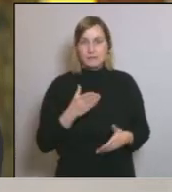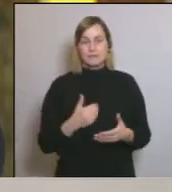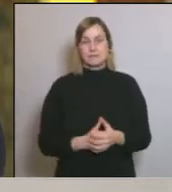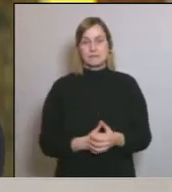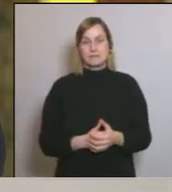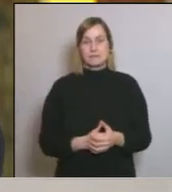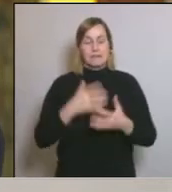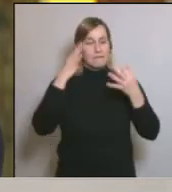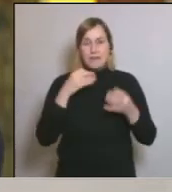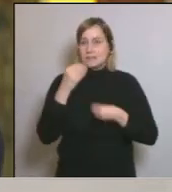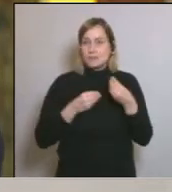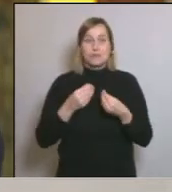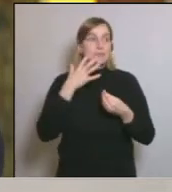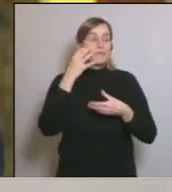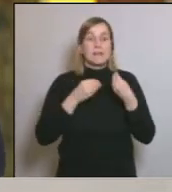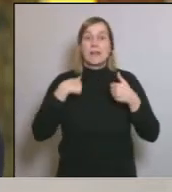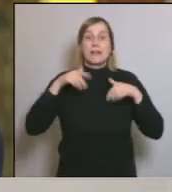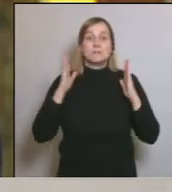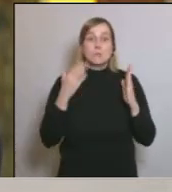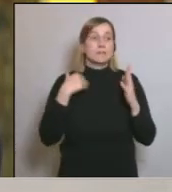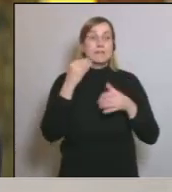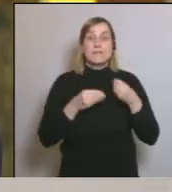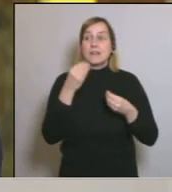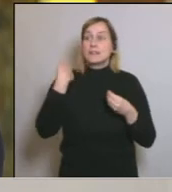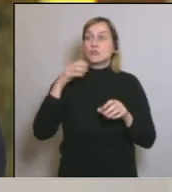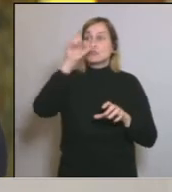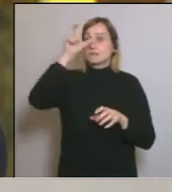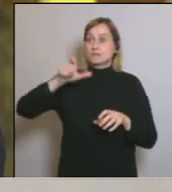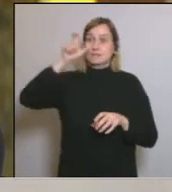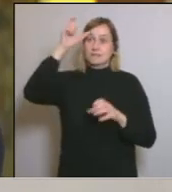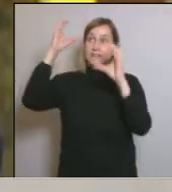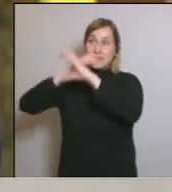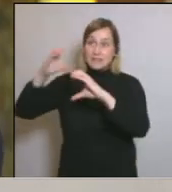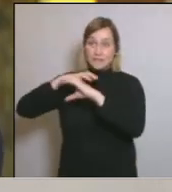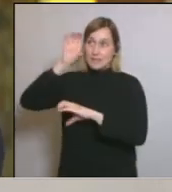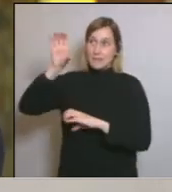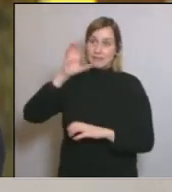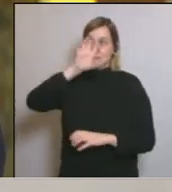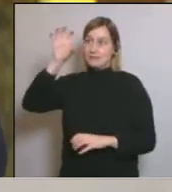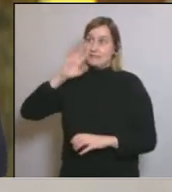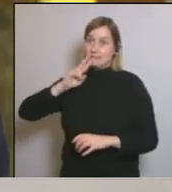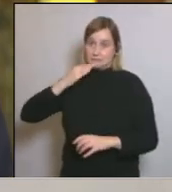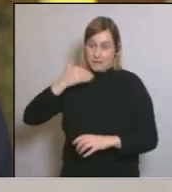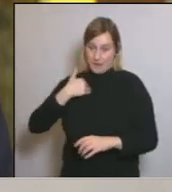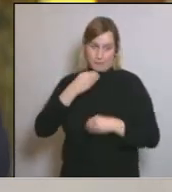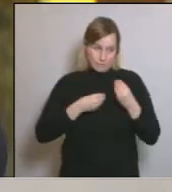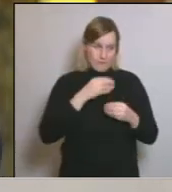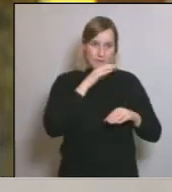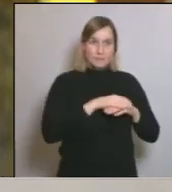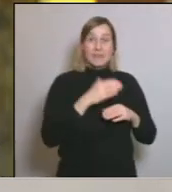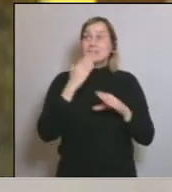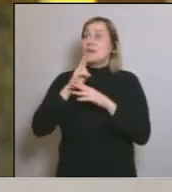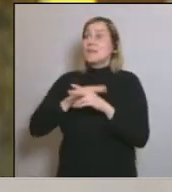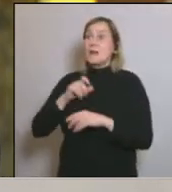senzillament és això fer en aquests moments el que els nostres experts que els científics del país si sempre hem dit que teníem els millors professionals